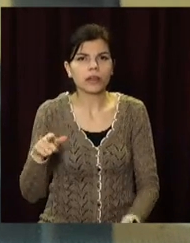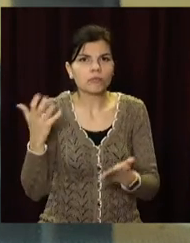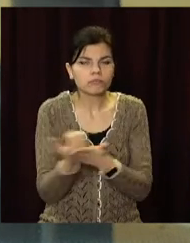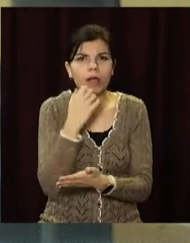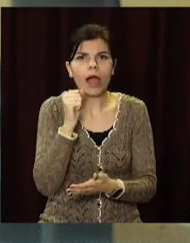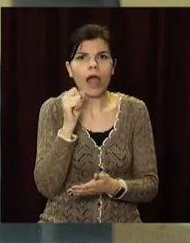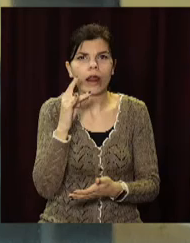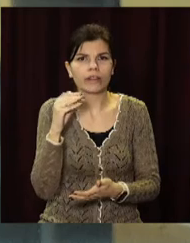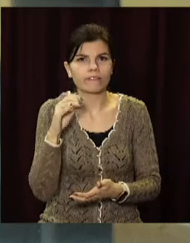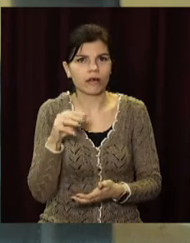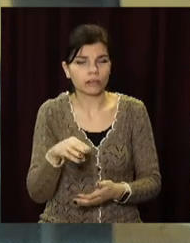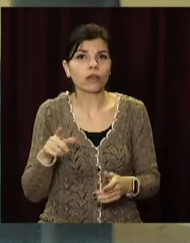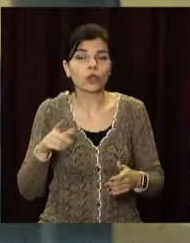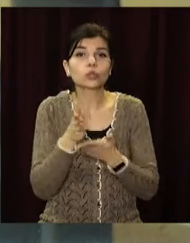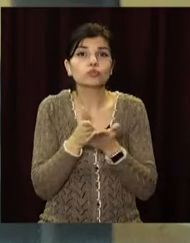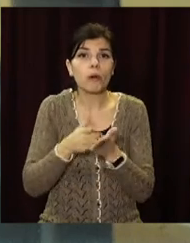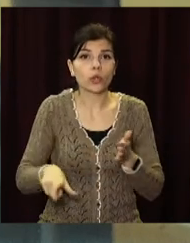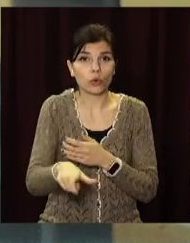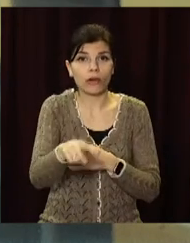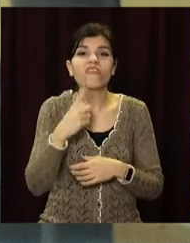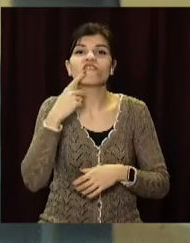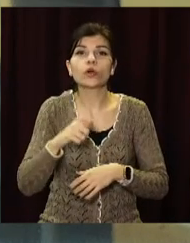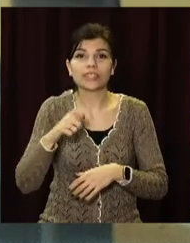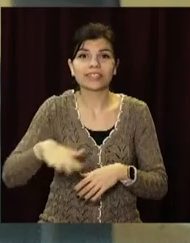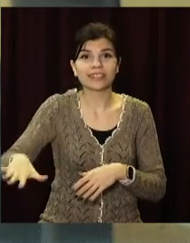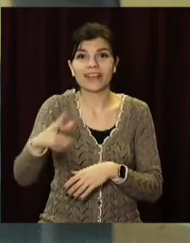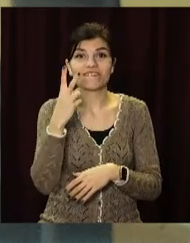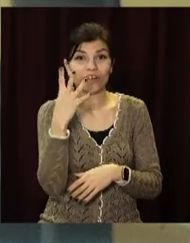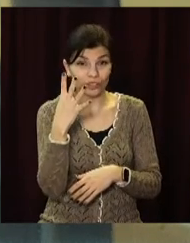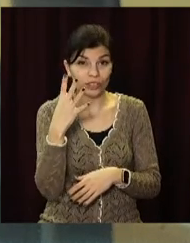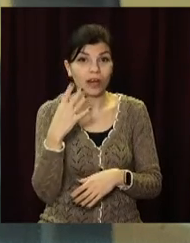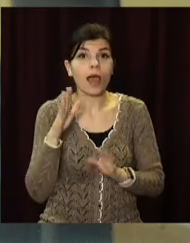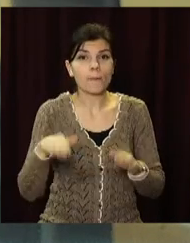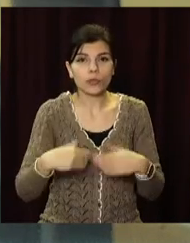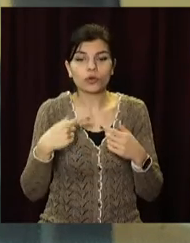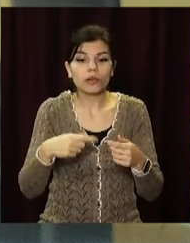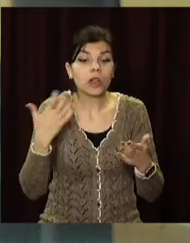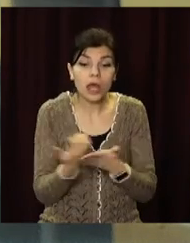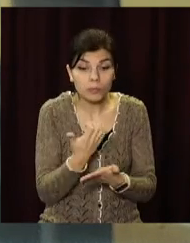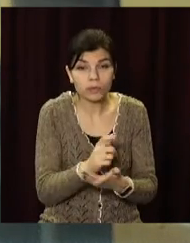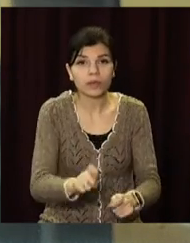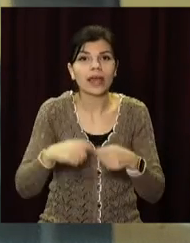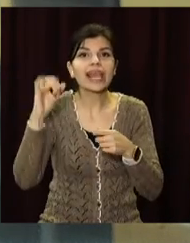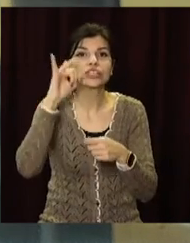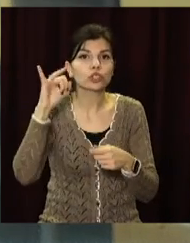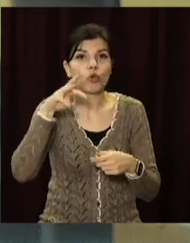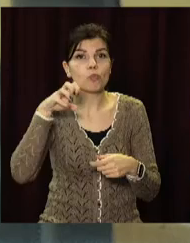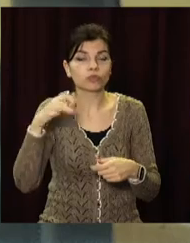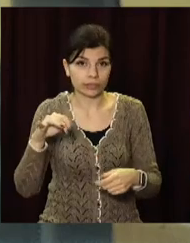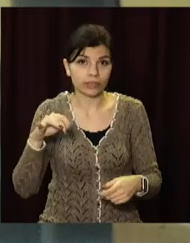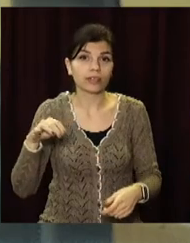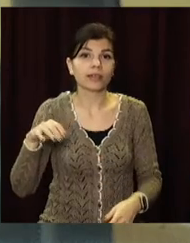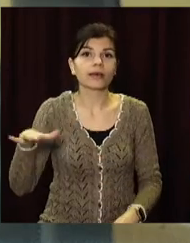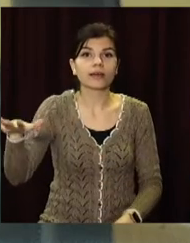відкриють у будівлі Служби автомобільних доріг на Воскресенській, 24. А потім колекцію передадуть до історичного музею імені Дмитра